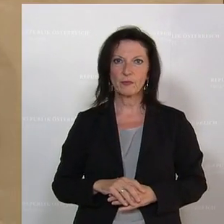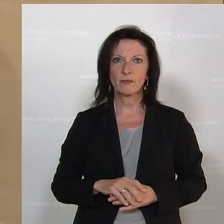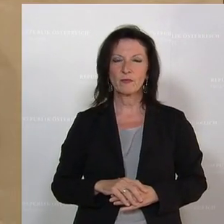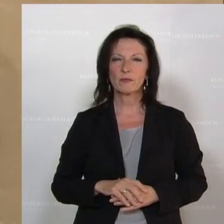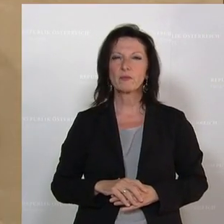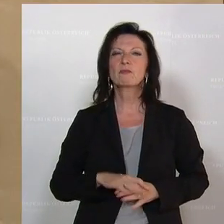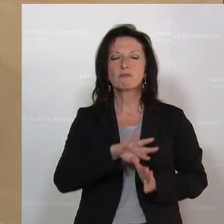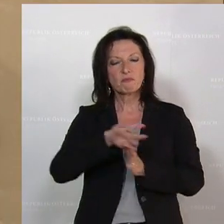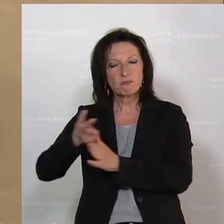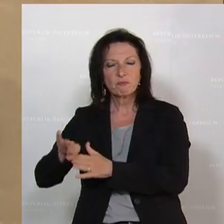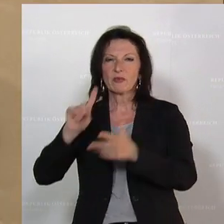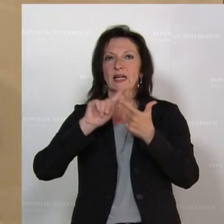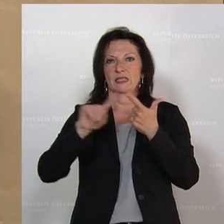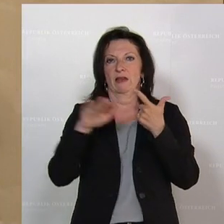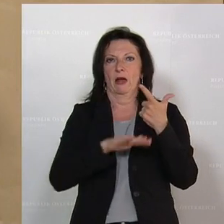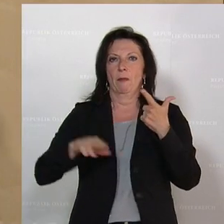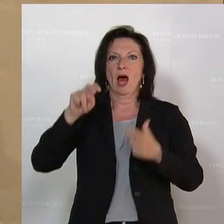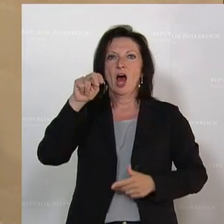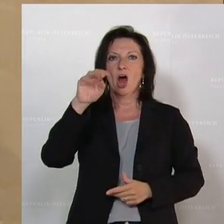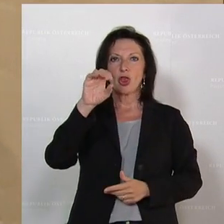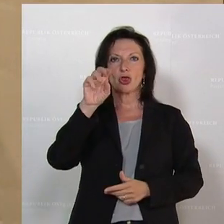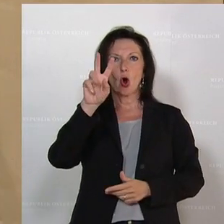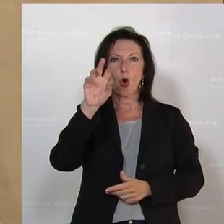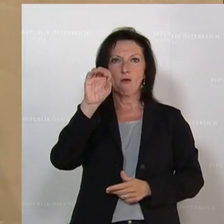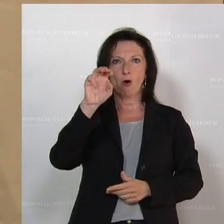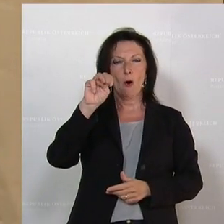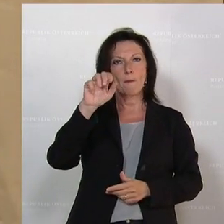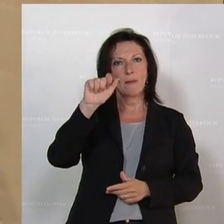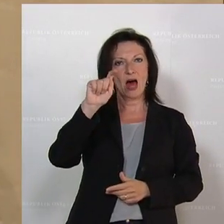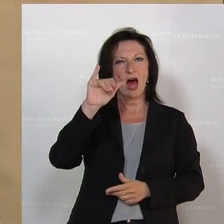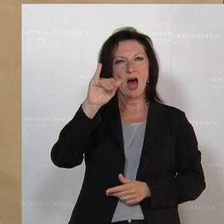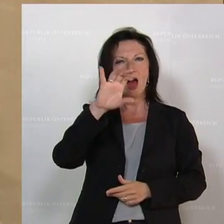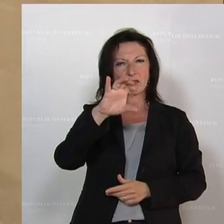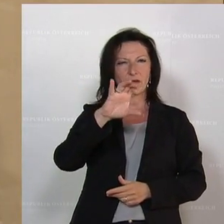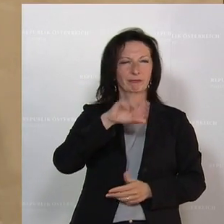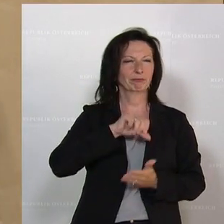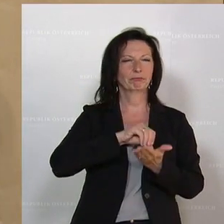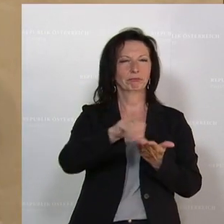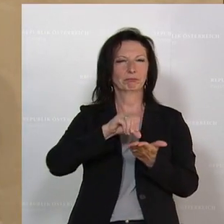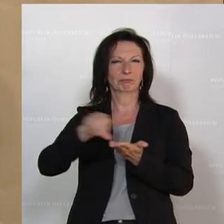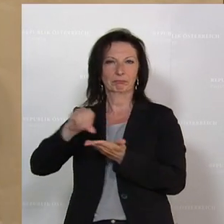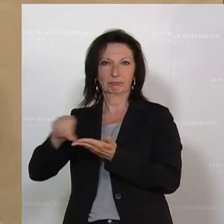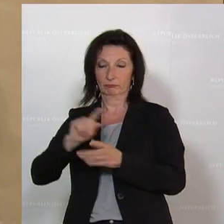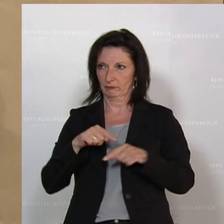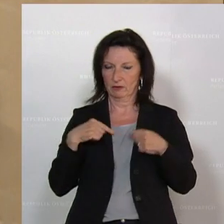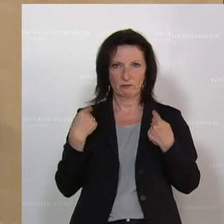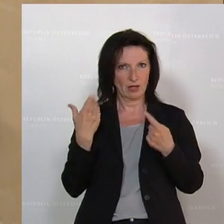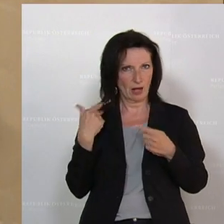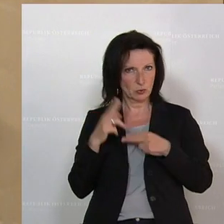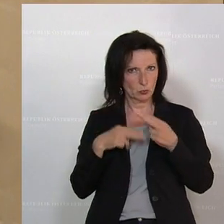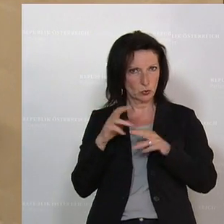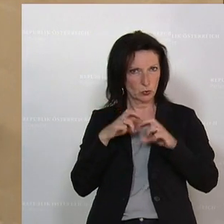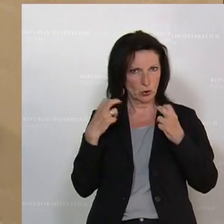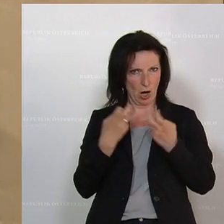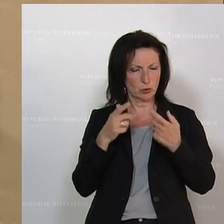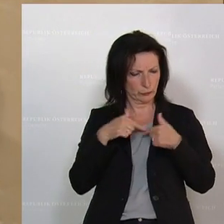Der zweite Bereich, Novomatic, zahlt alle. Wir sind in den Untersuchungsausschuss reingegangen, weil wir davon ausgegangen sind, es hat